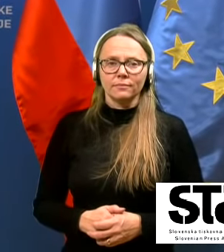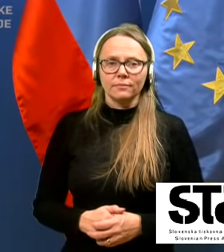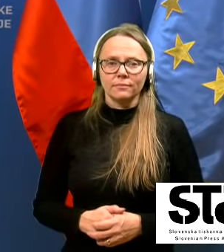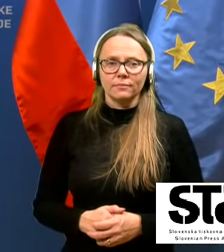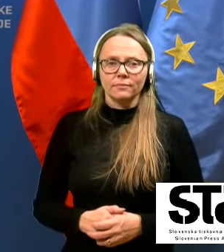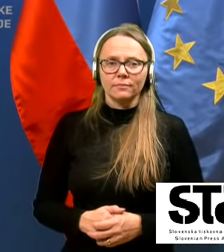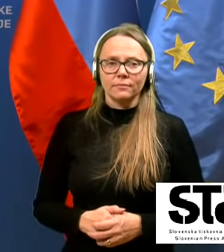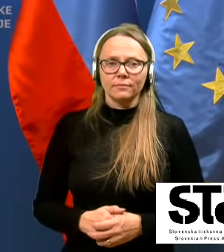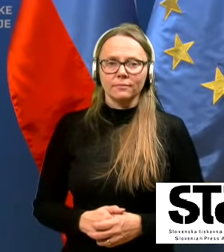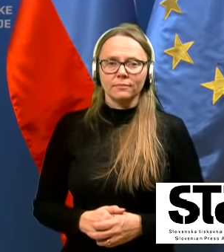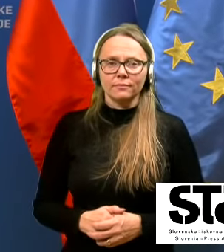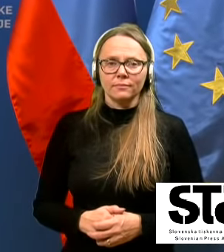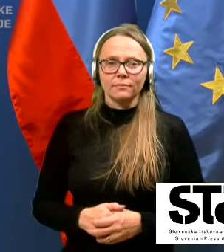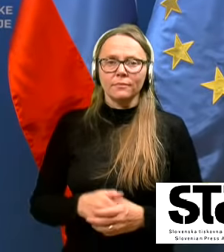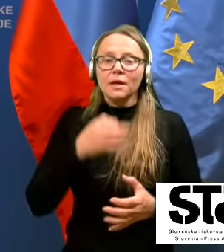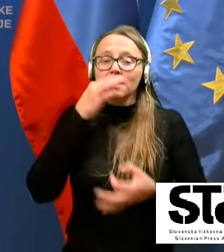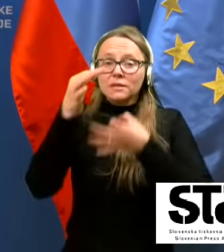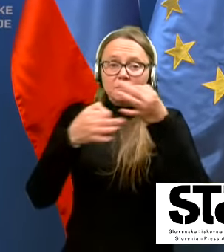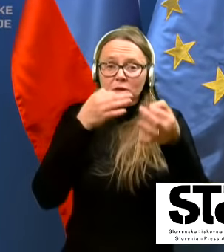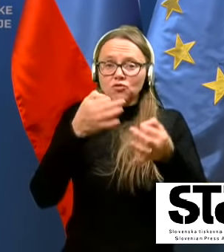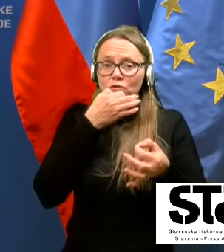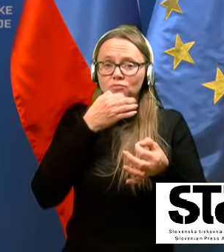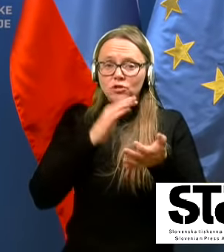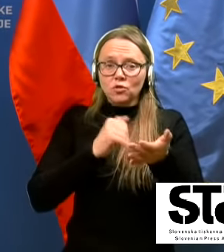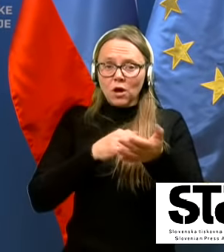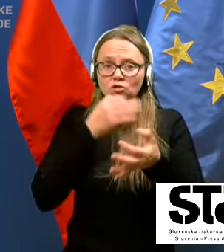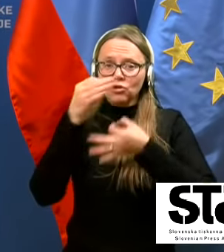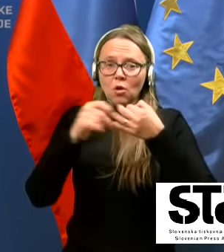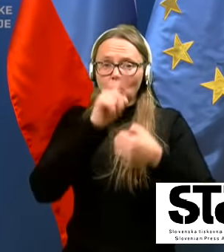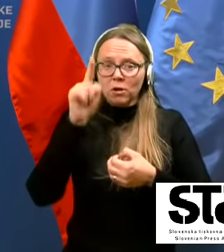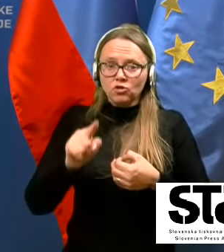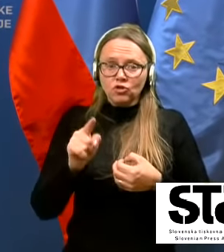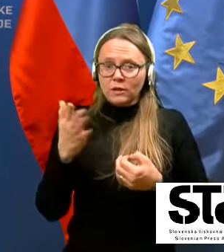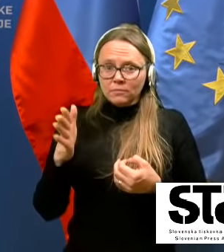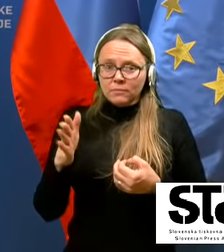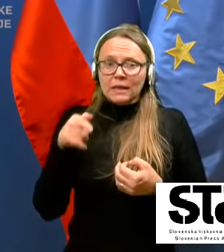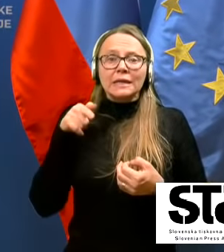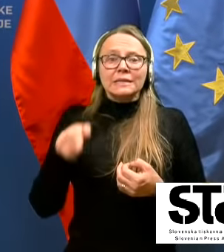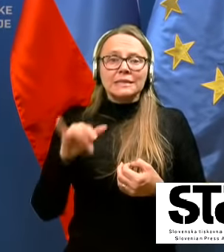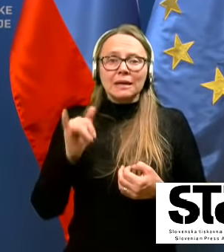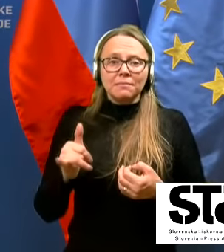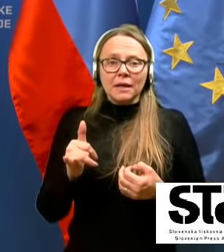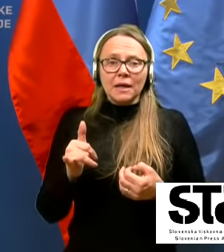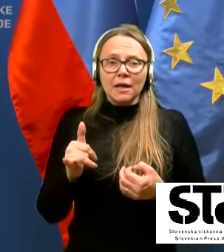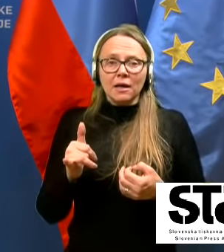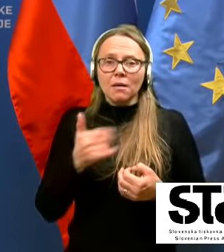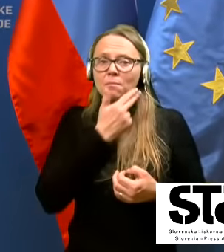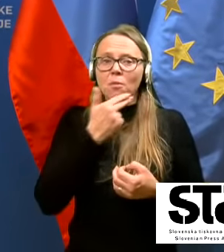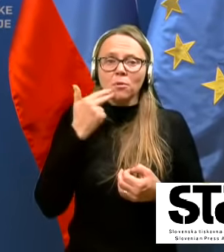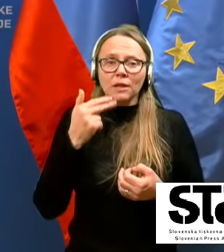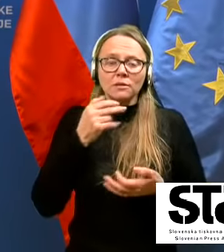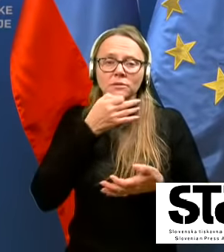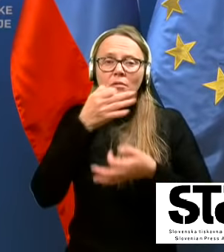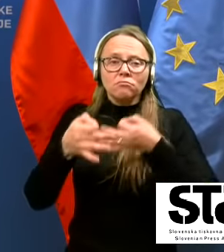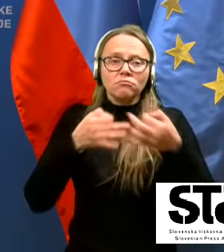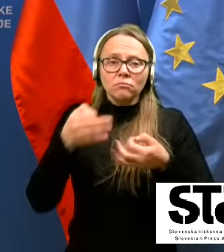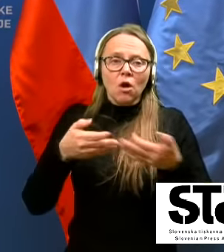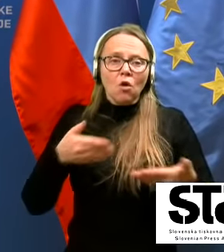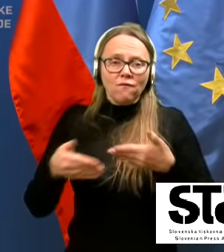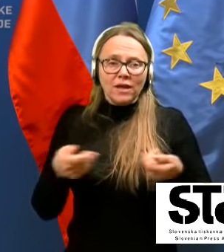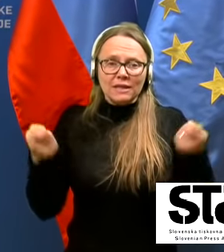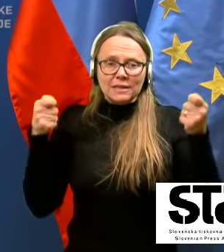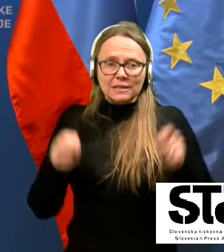Sprašujem režijo, če so kakve vprašanja. Niso. S tem je naša popodanska novinarska konferenca